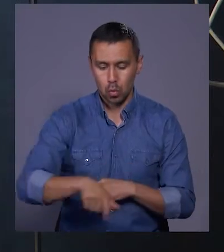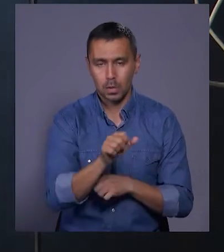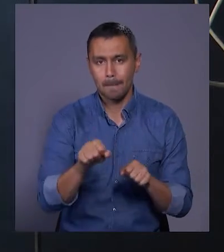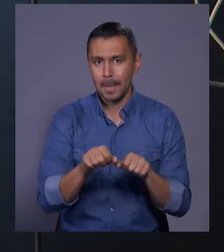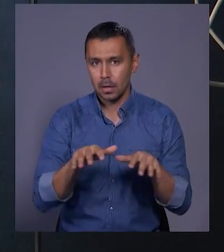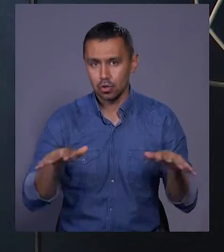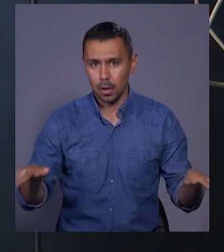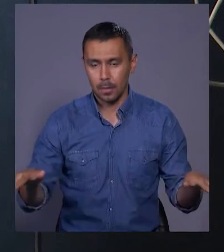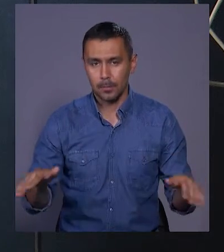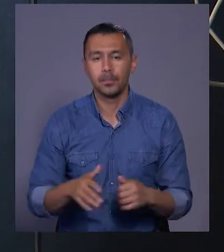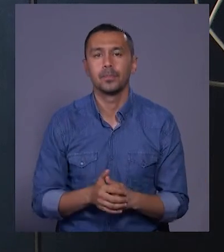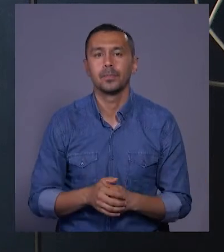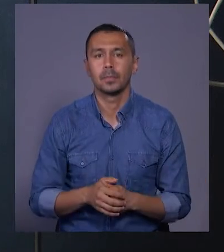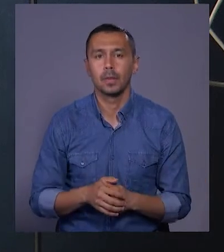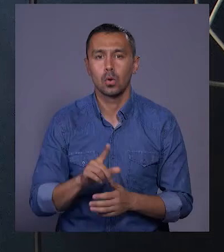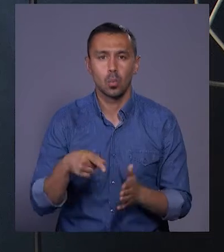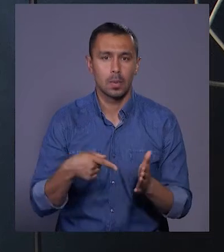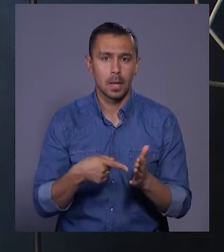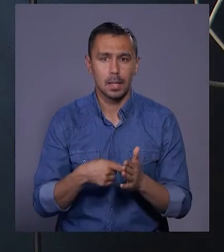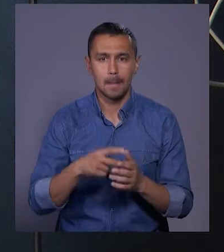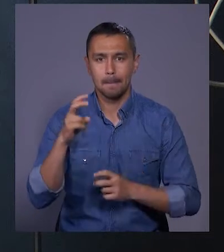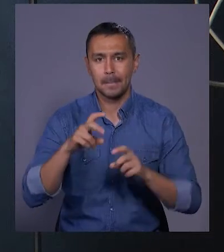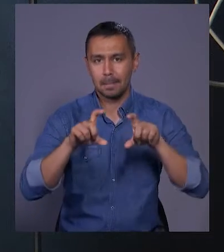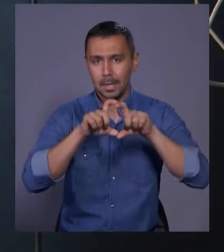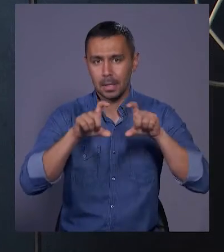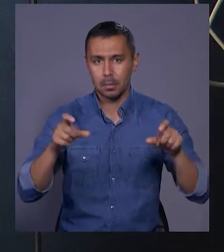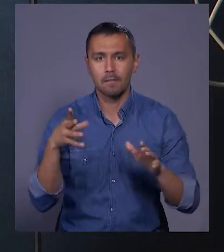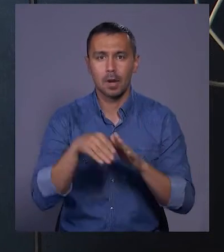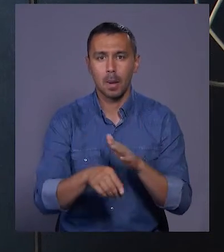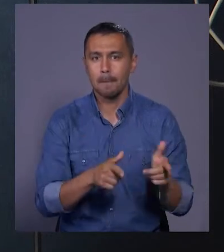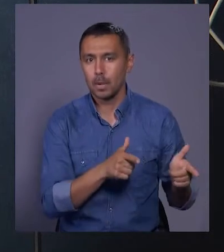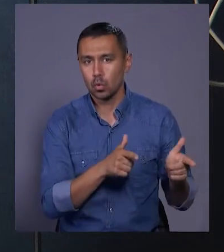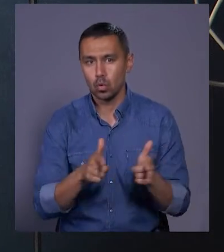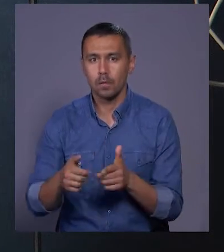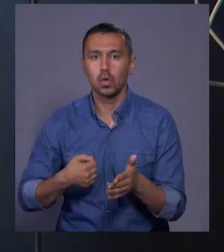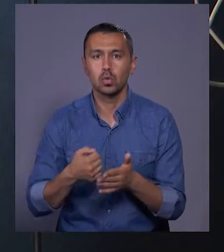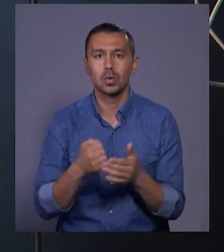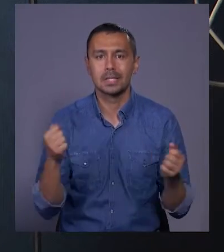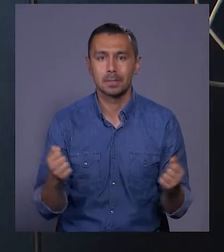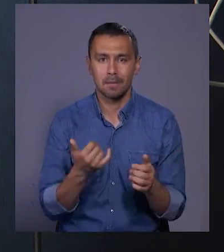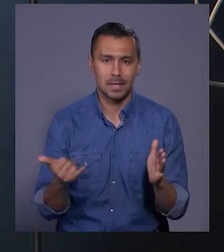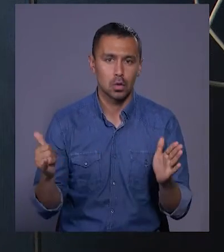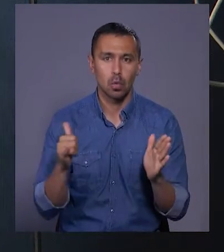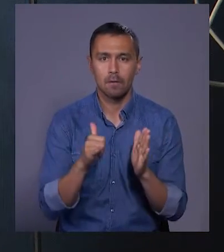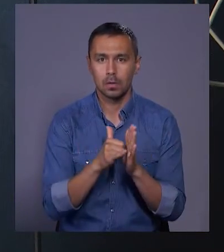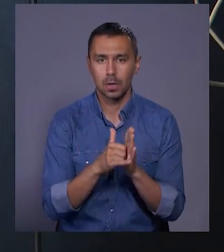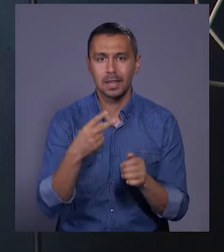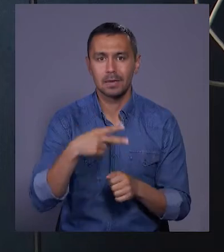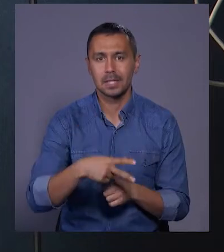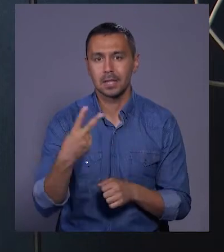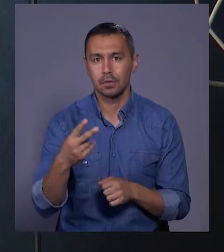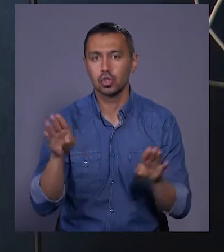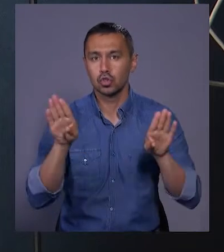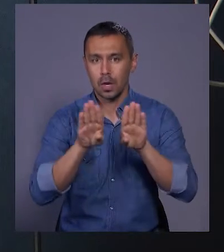комунальним підприємством в рамках підготовки до зими встановлено 22